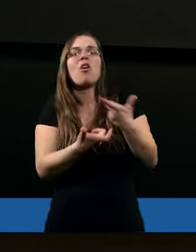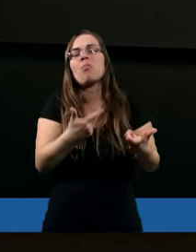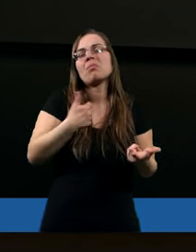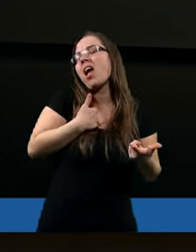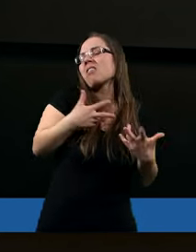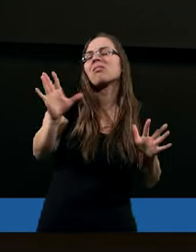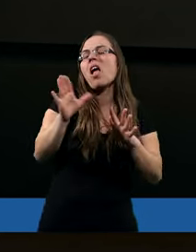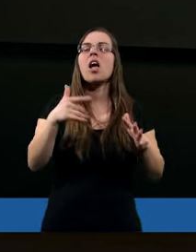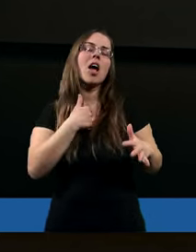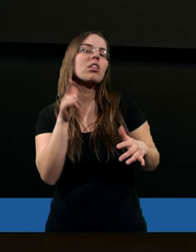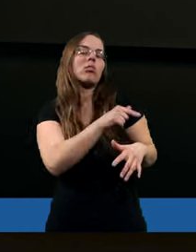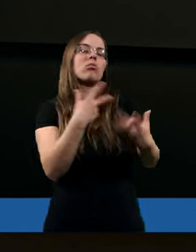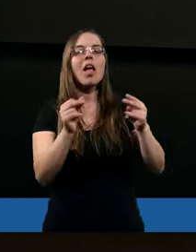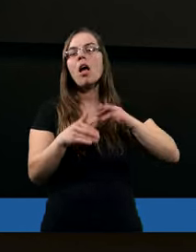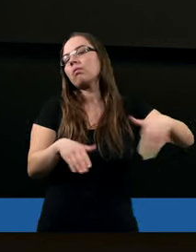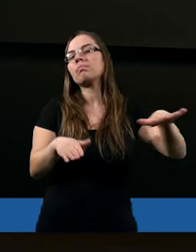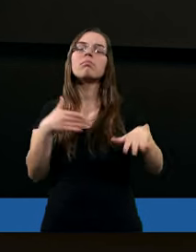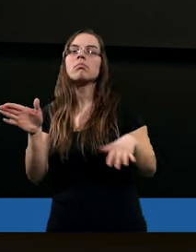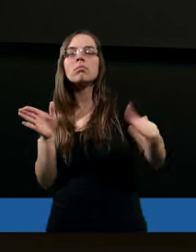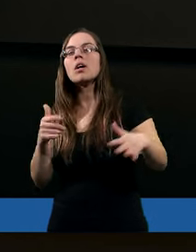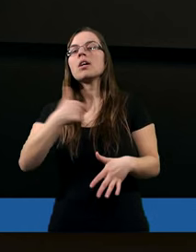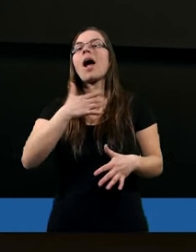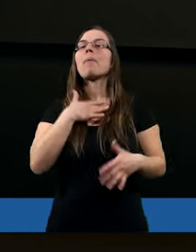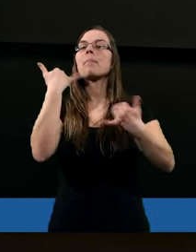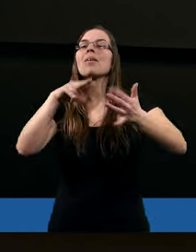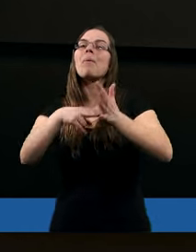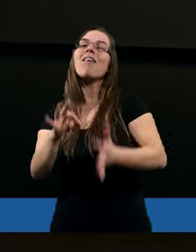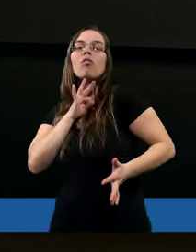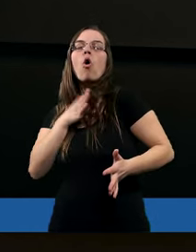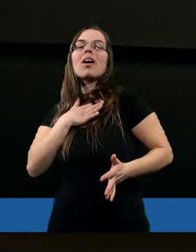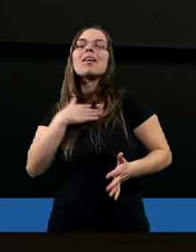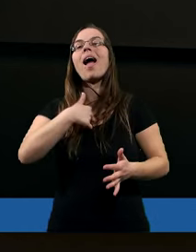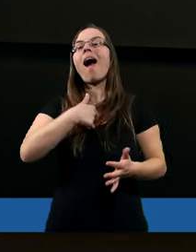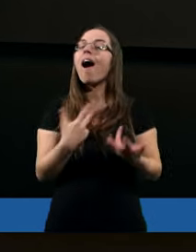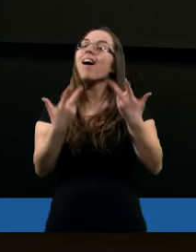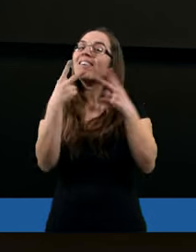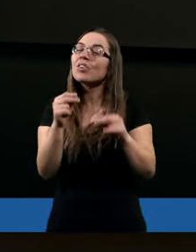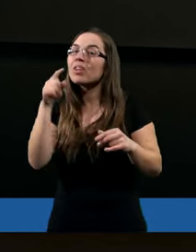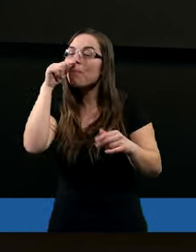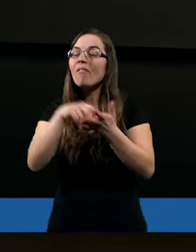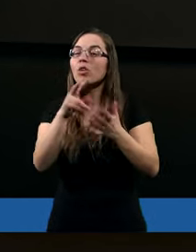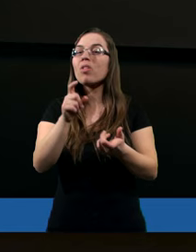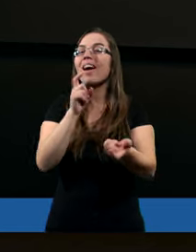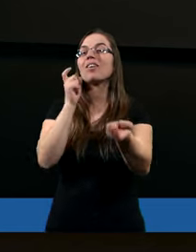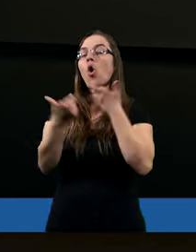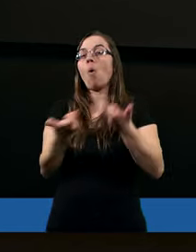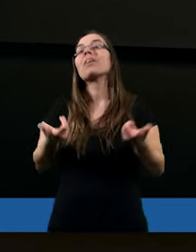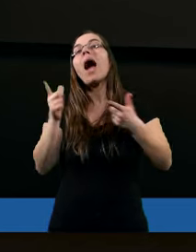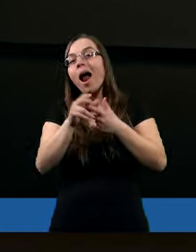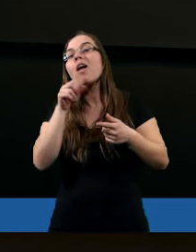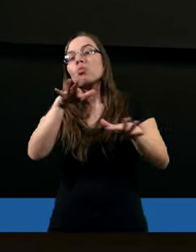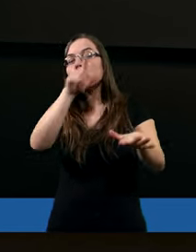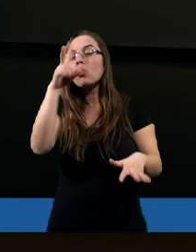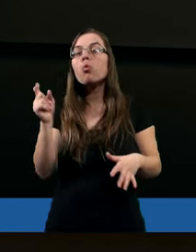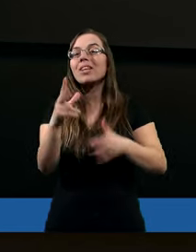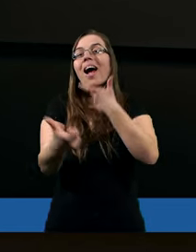Mam inne plany, inną koncepcję, prawda? I właśnie wtedy wyraźnie mówimy Duchowi Świętemu, słuchaj, ja chcę